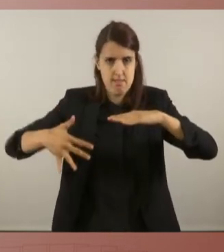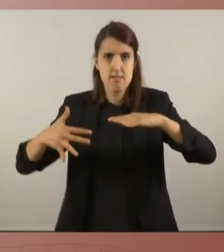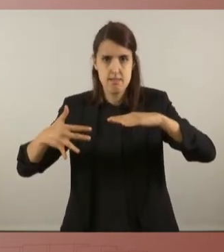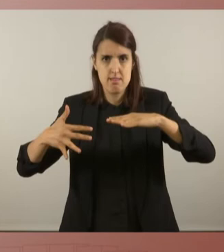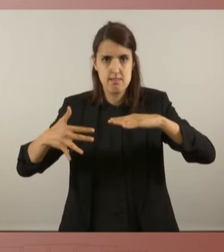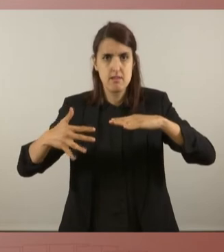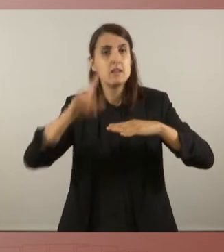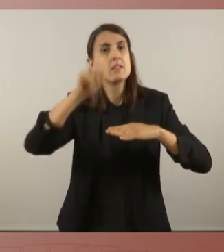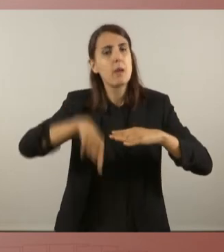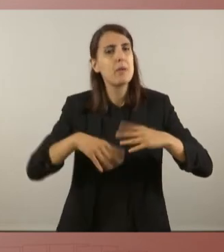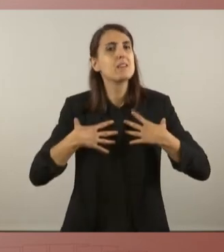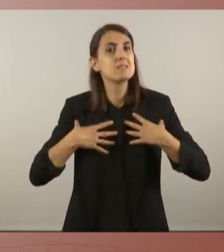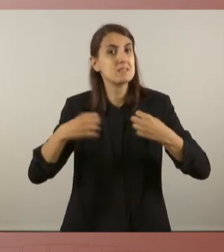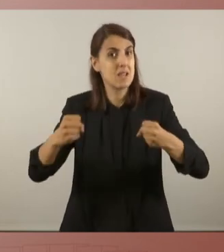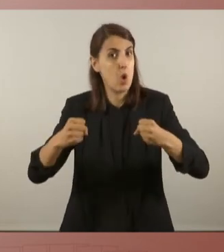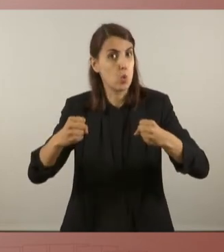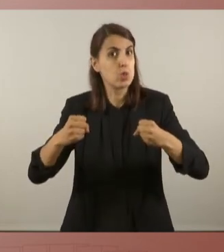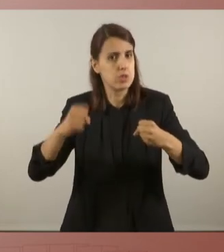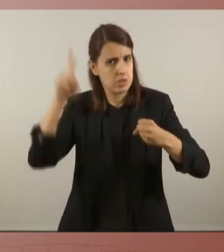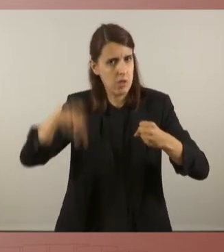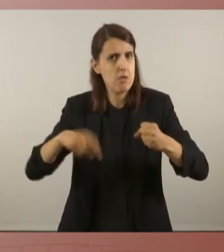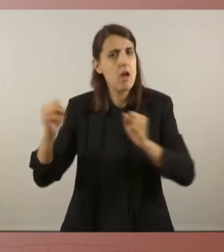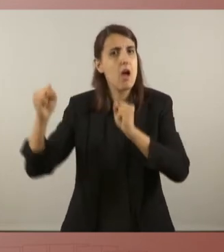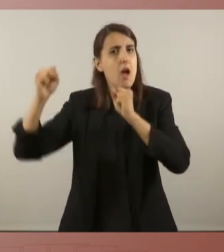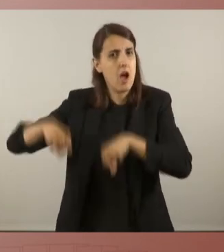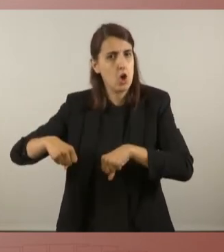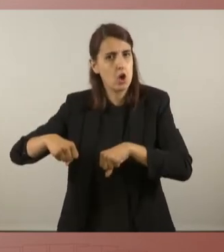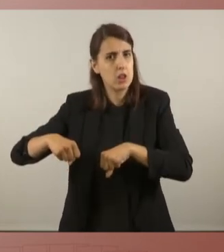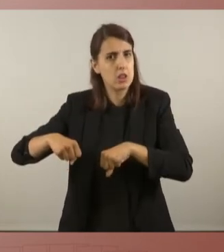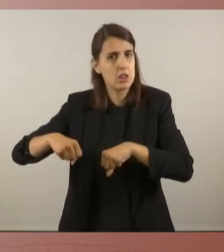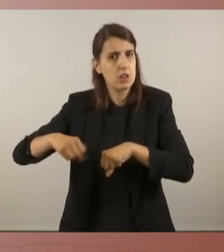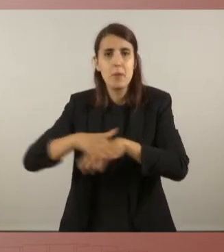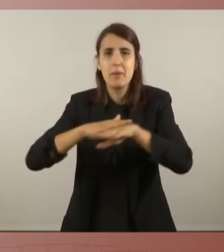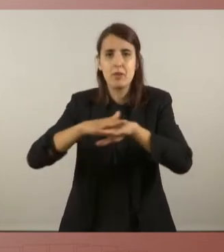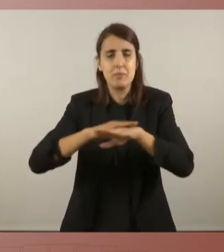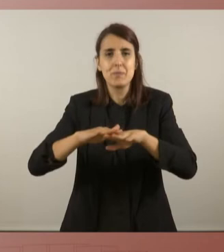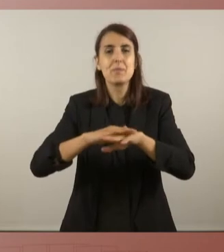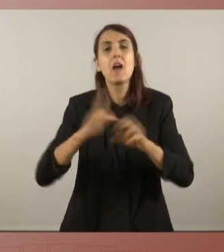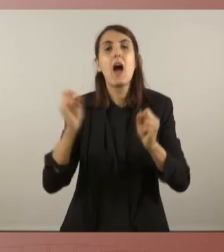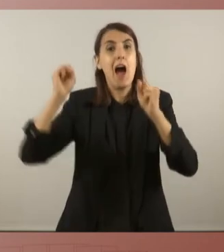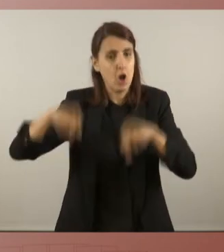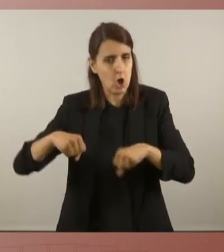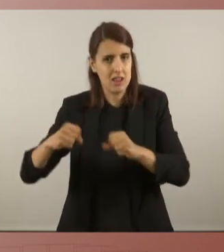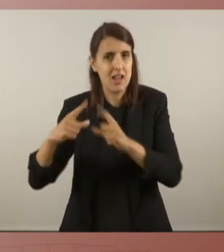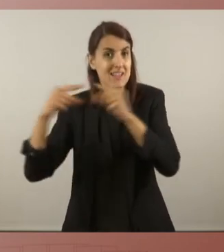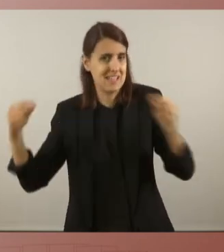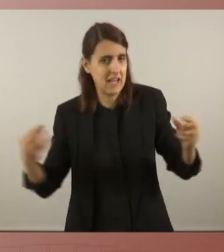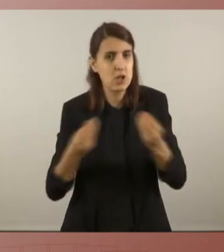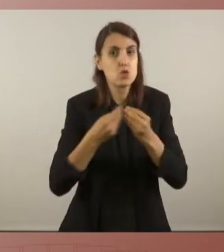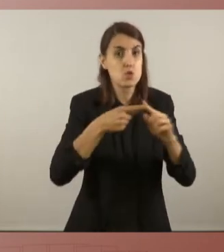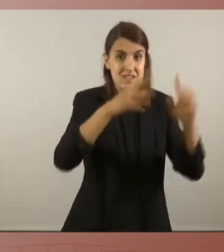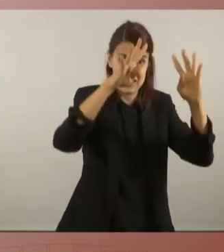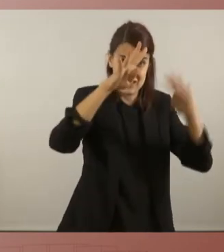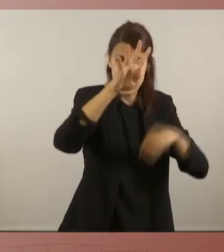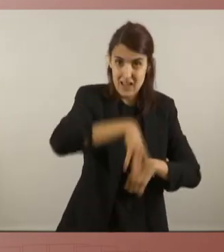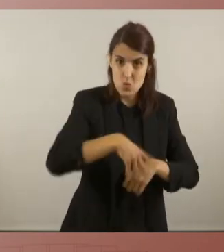un acord amb Esquerra Republicana i amb Junts per Catalunya, i els hi recordo la literalitat de l